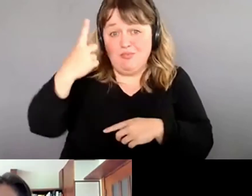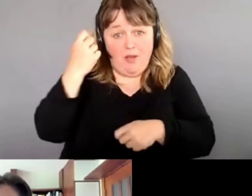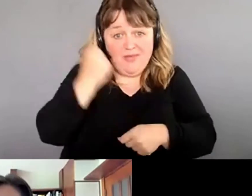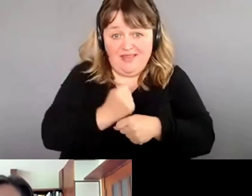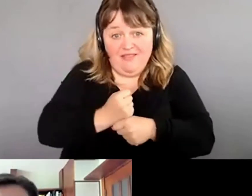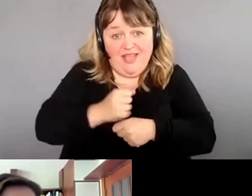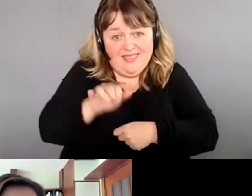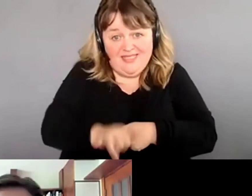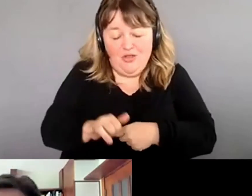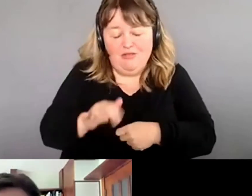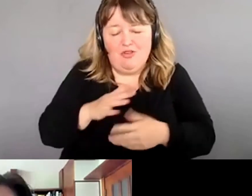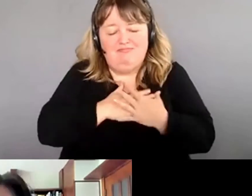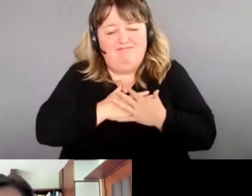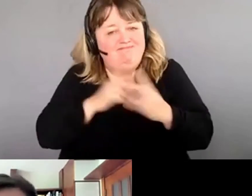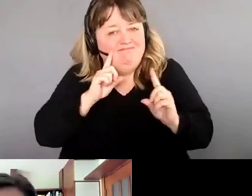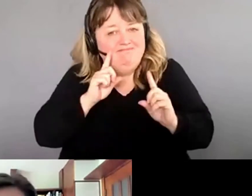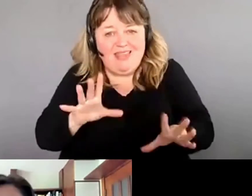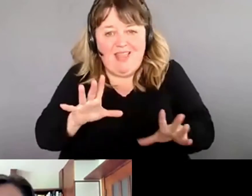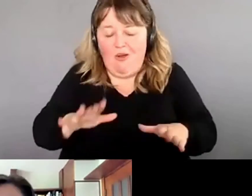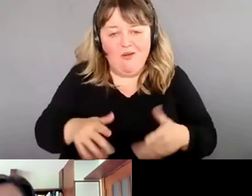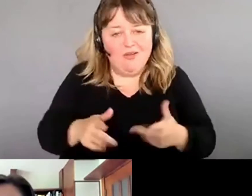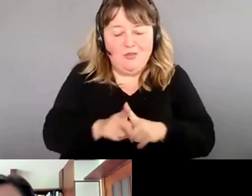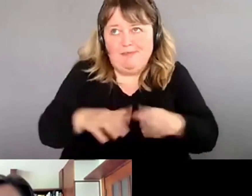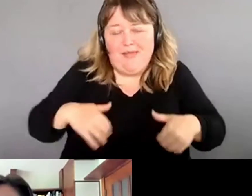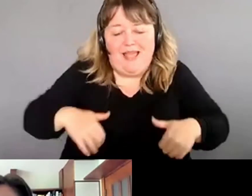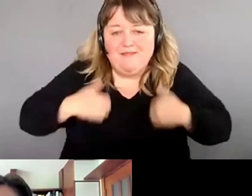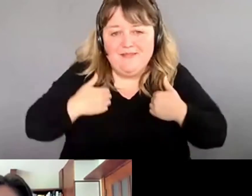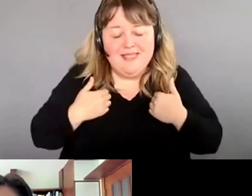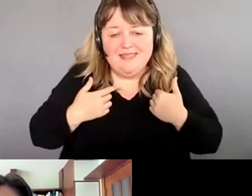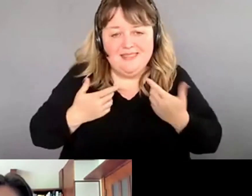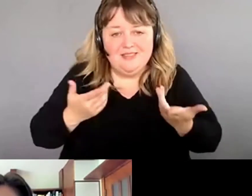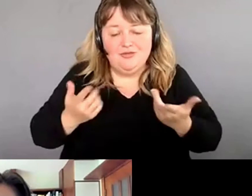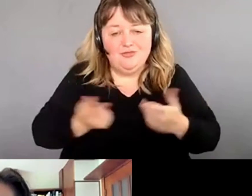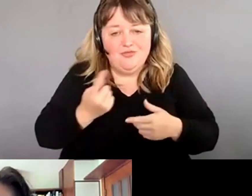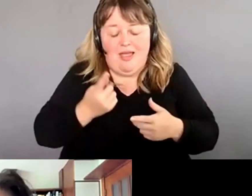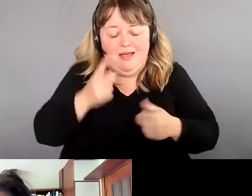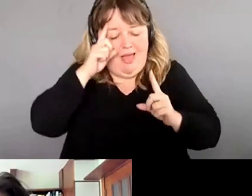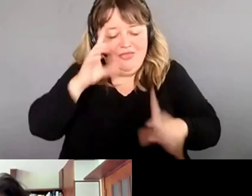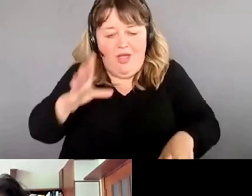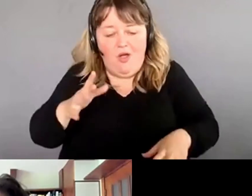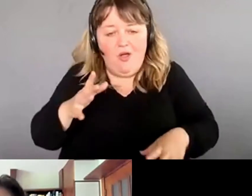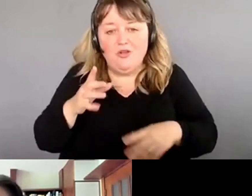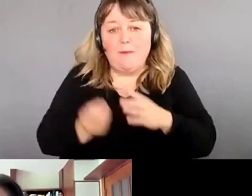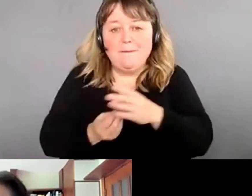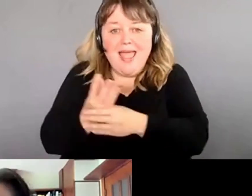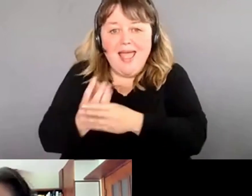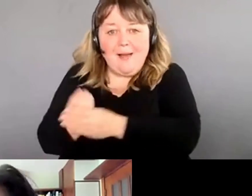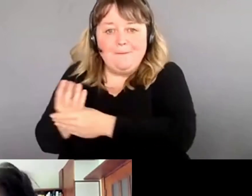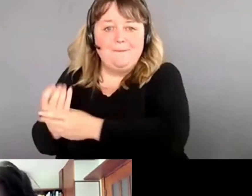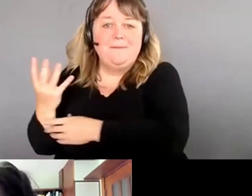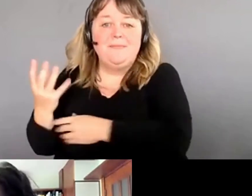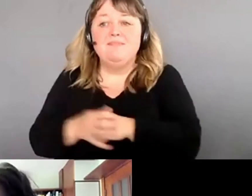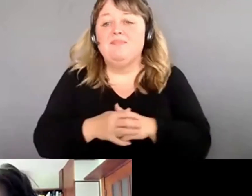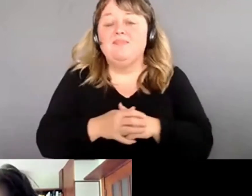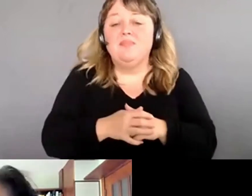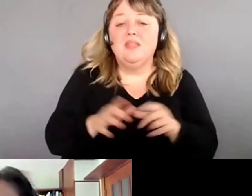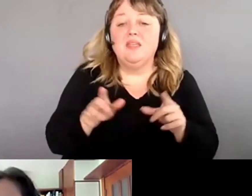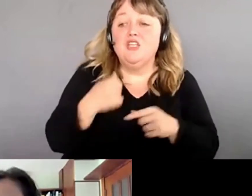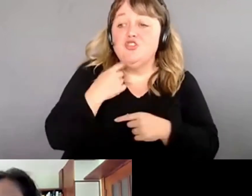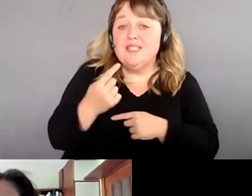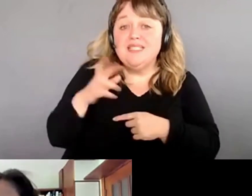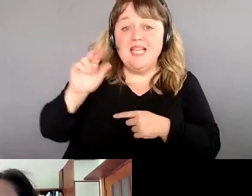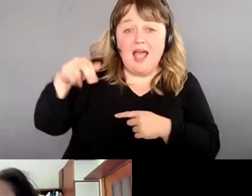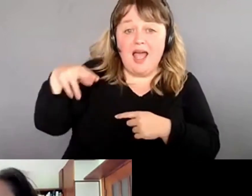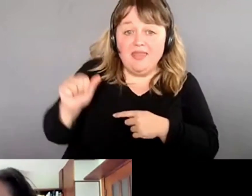C'est ma passion, c'est ma vie. Donc, comme je disais à Rana et à